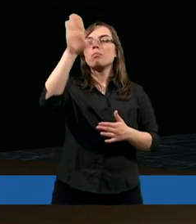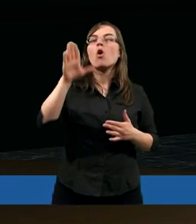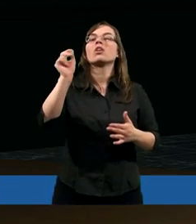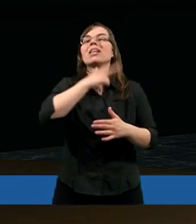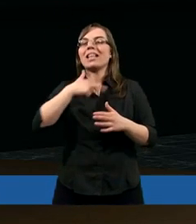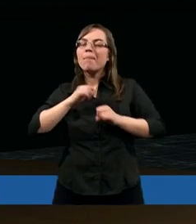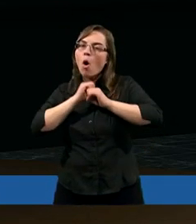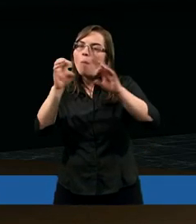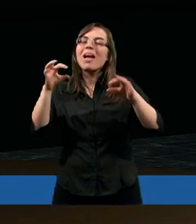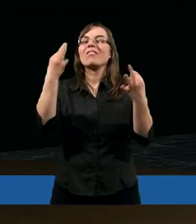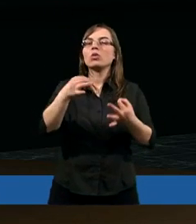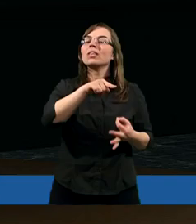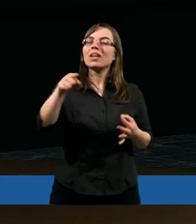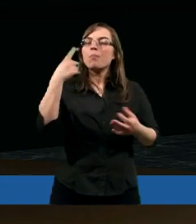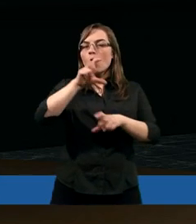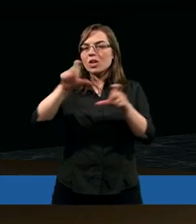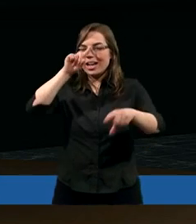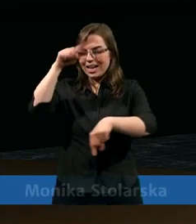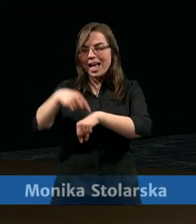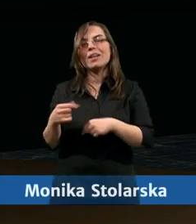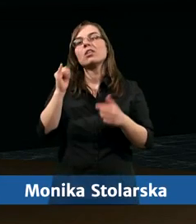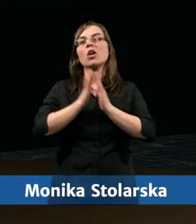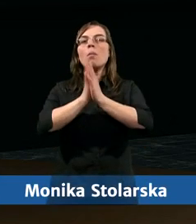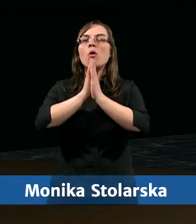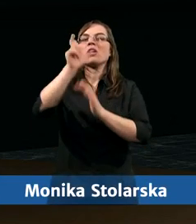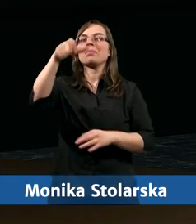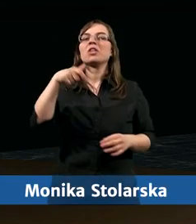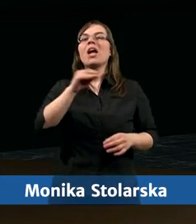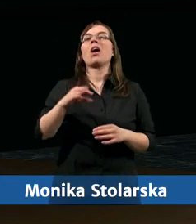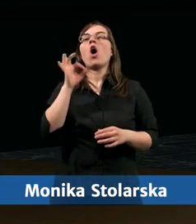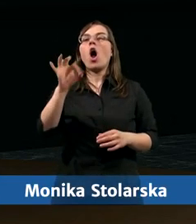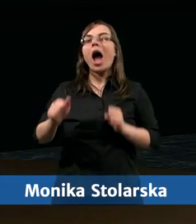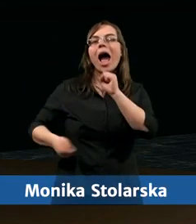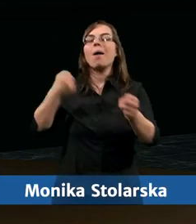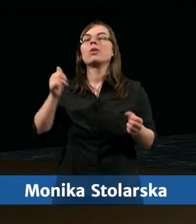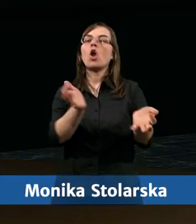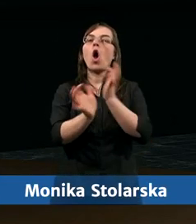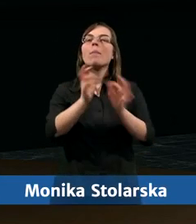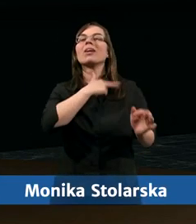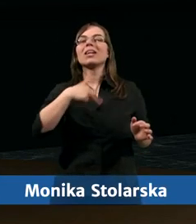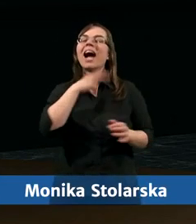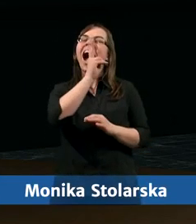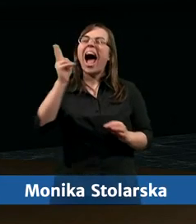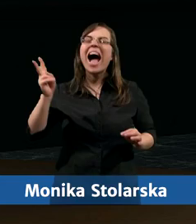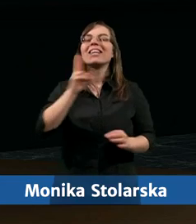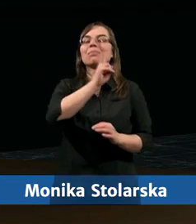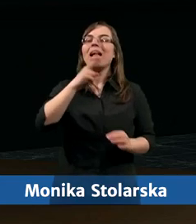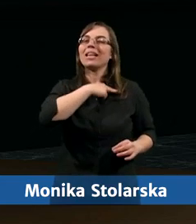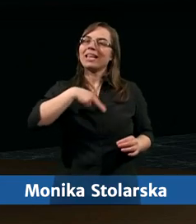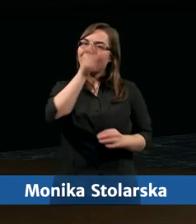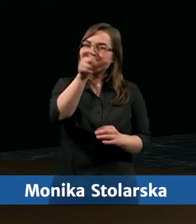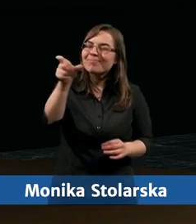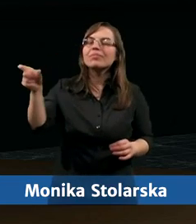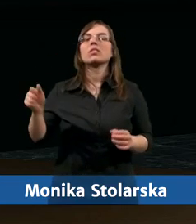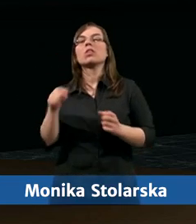Panie, że tyle nam objawiłeś dzisiaj podczas lekcji i prosimy Cię, abyś opiekował się każdym z nas,